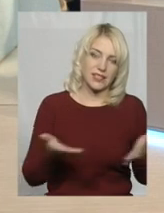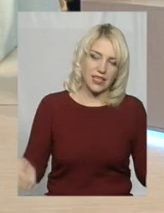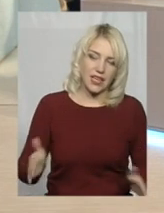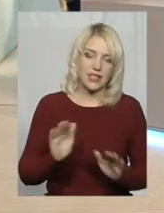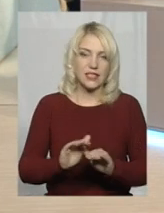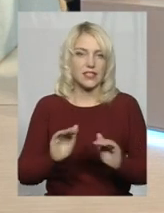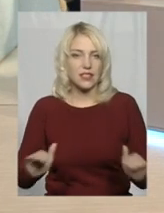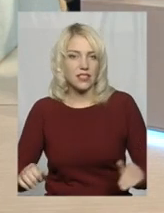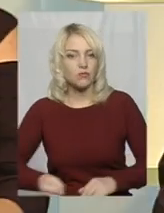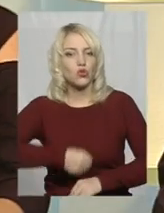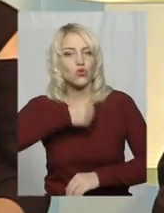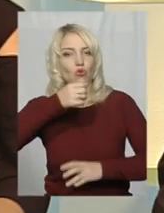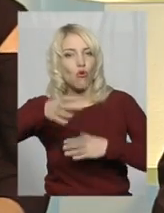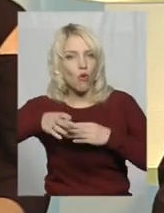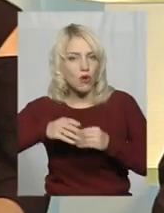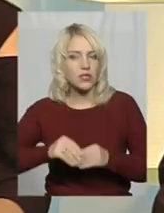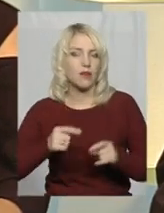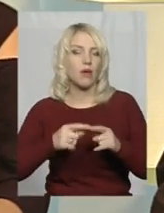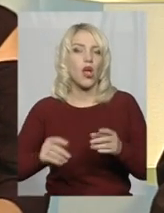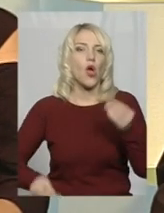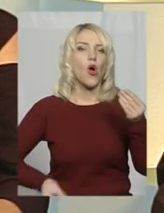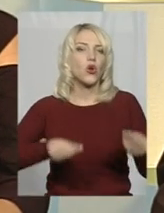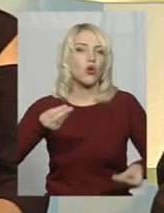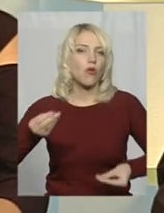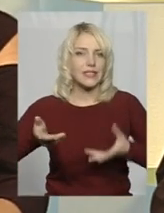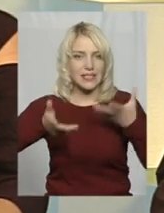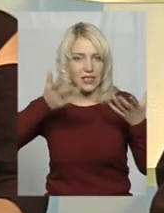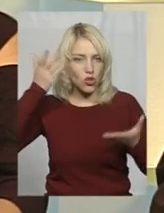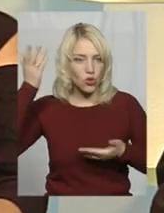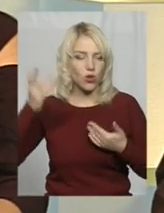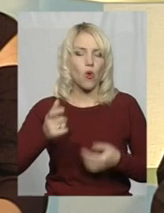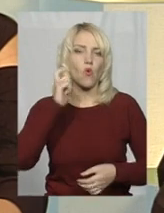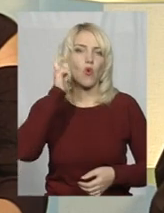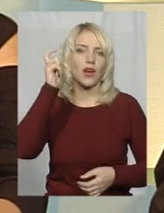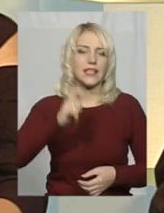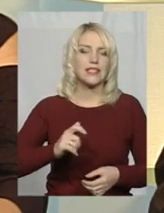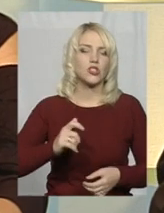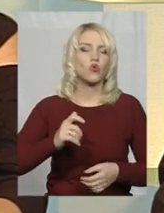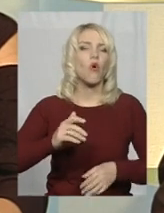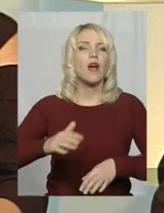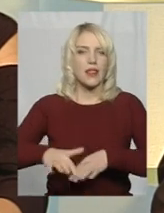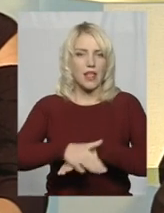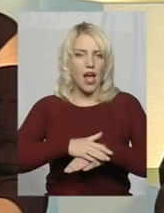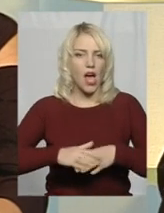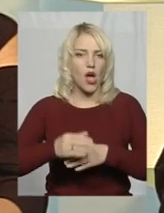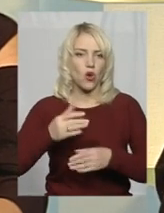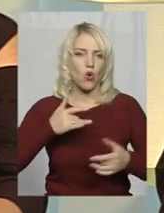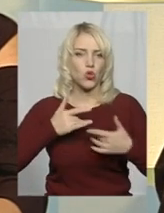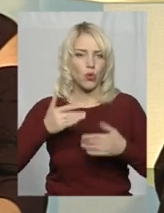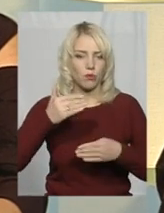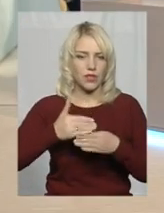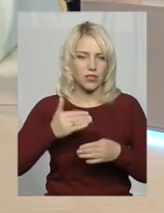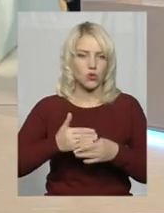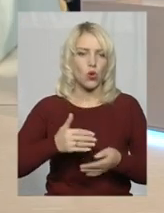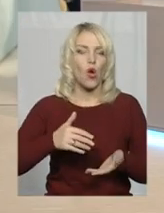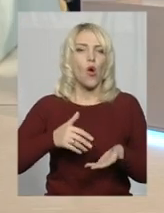українську, дійсно вже народну п'єску «Ходить гарбуз по